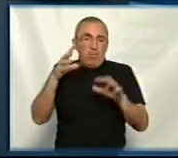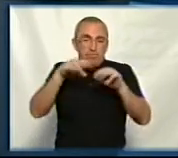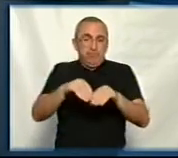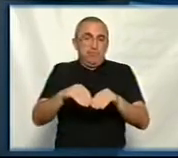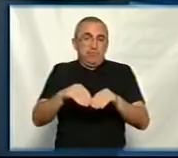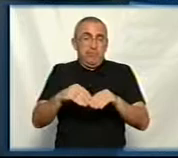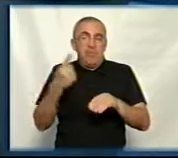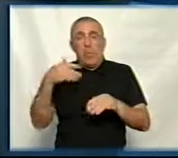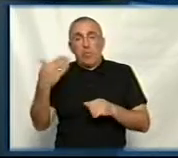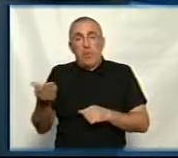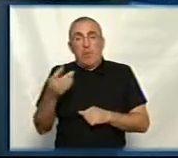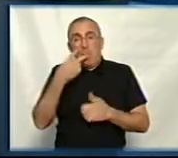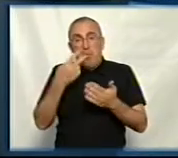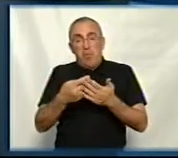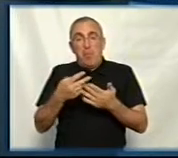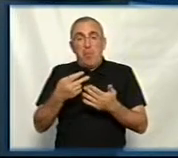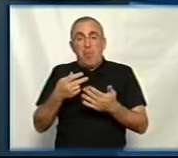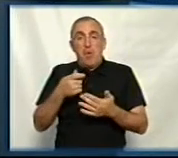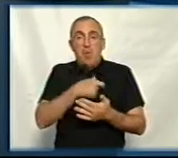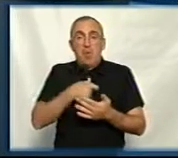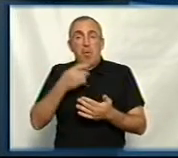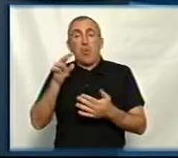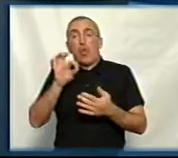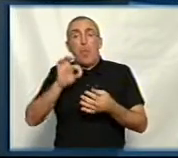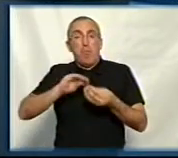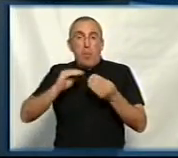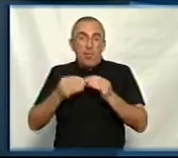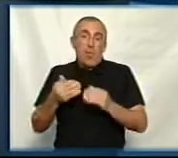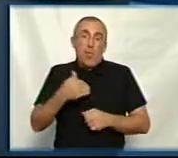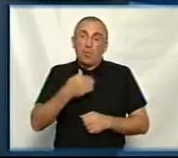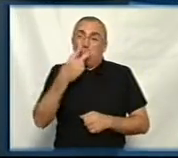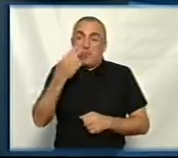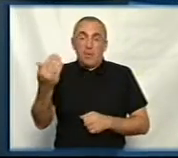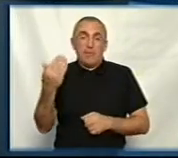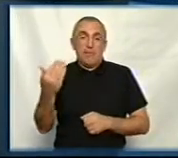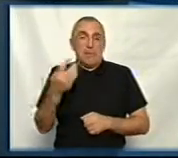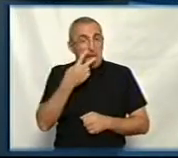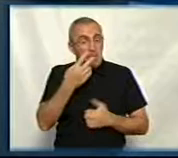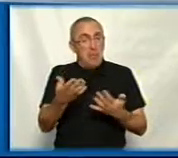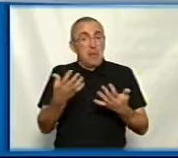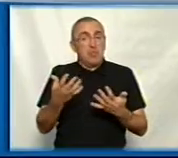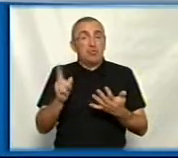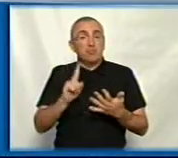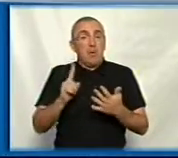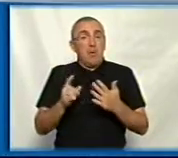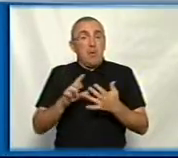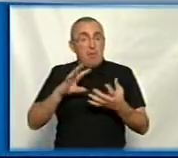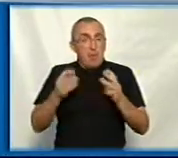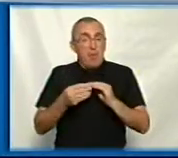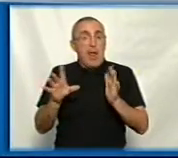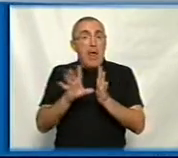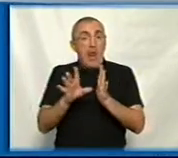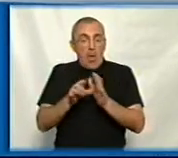з одного боку, звісно, це воно показало позицію депутатів щодо проблеми, і нам би дуже хотілося бачити їхню... Але ж бачите, як, виходить, що електронне